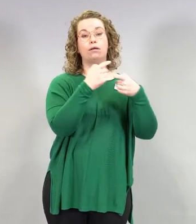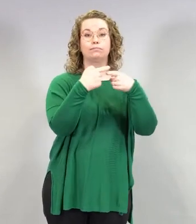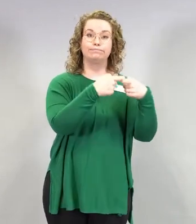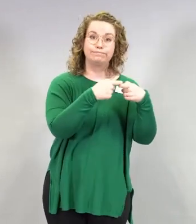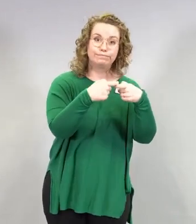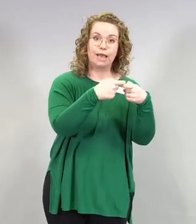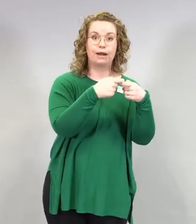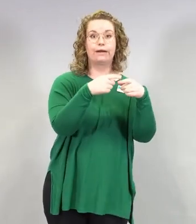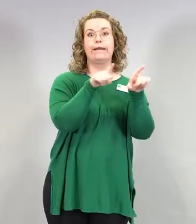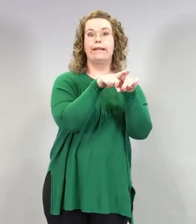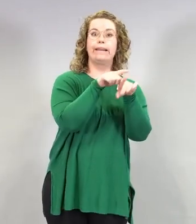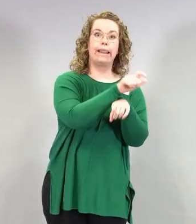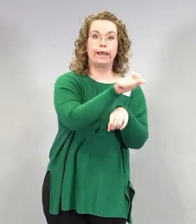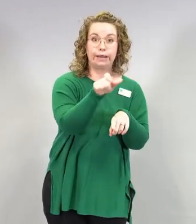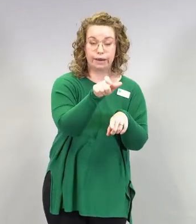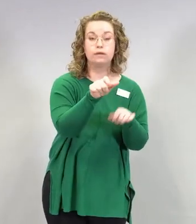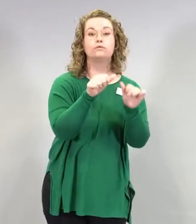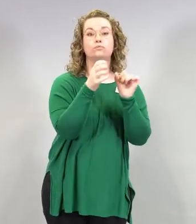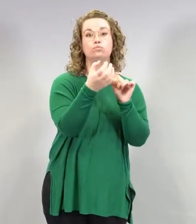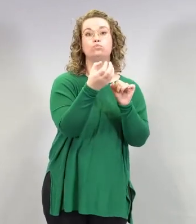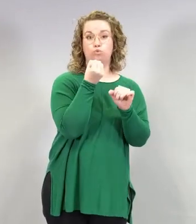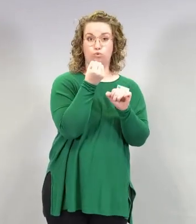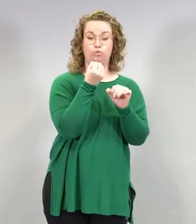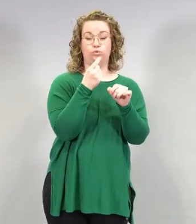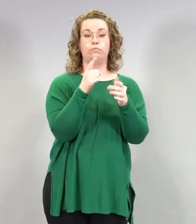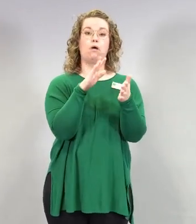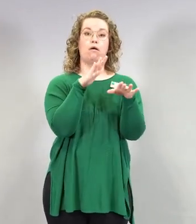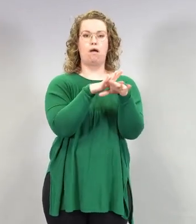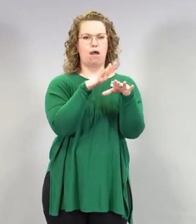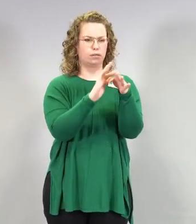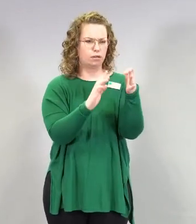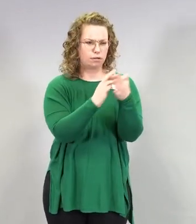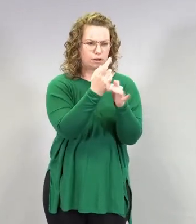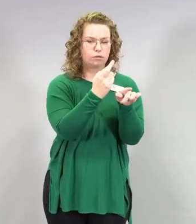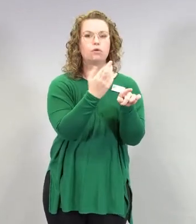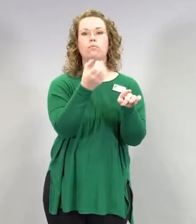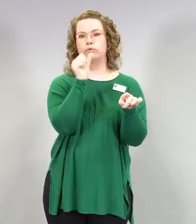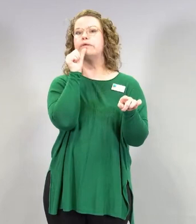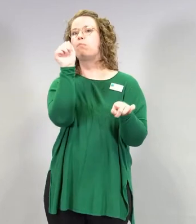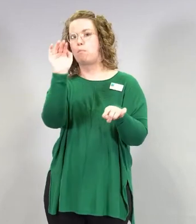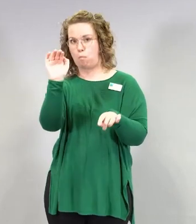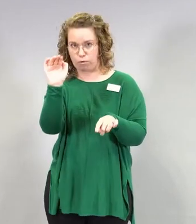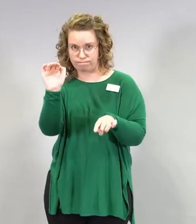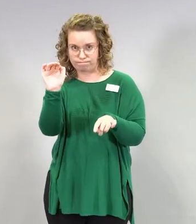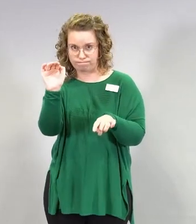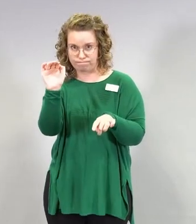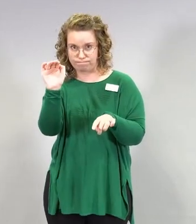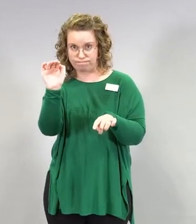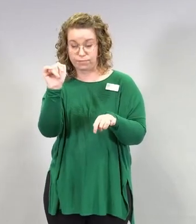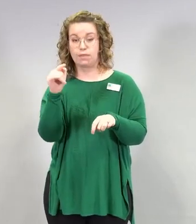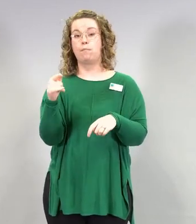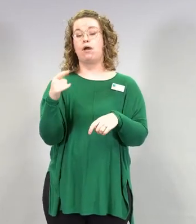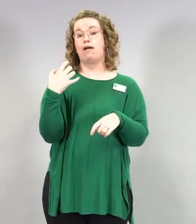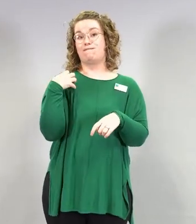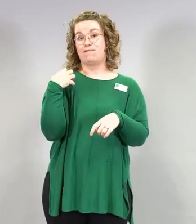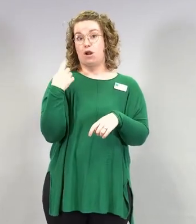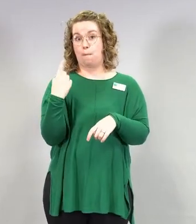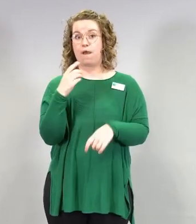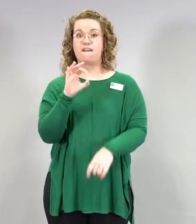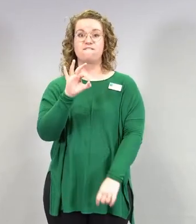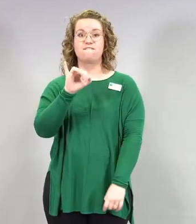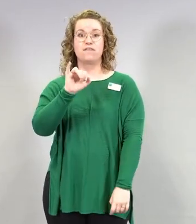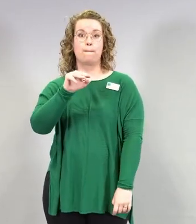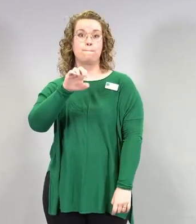ilmoittaa. Ja Fimea on se, joka Suomessa seuraa tätä rokotteiden haittoja ja sinne ne lähetetään.